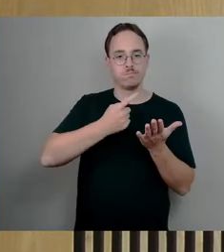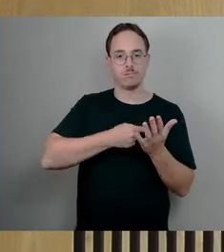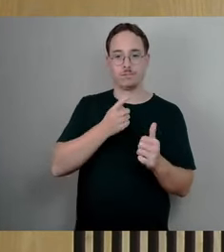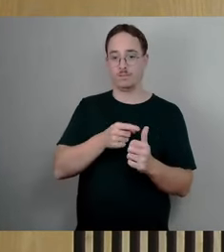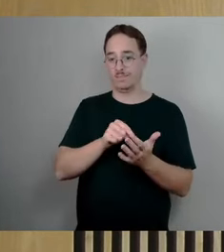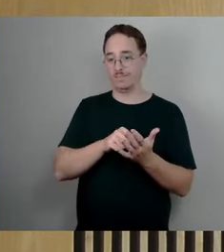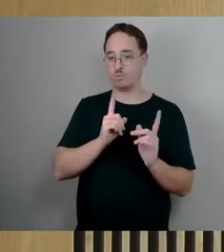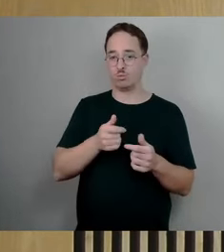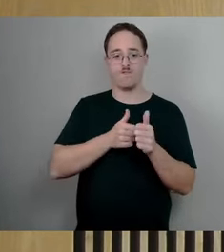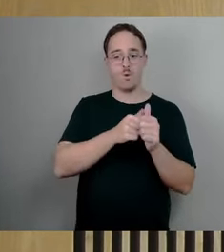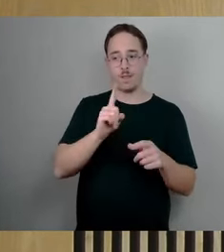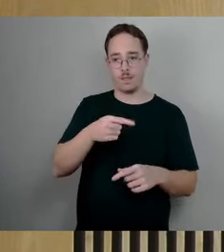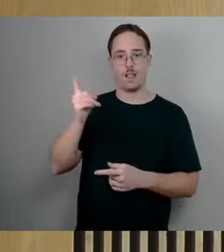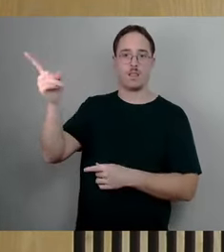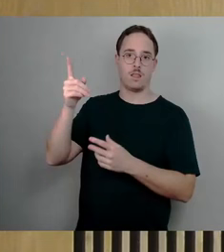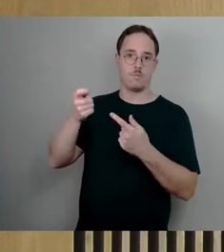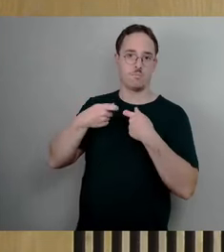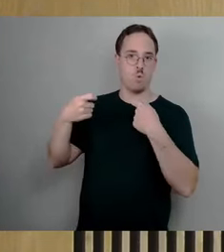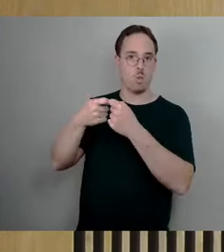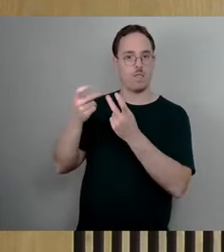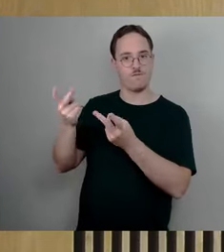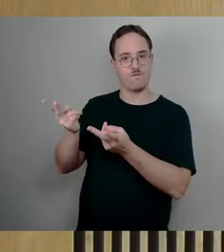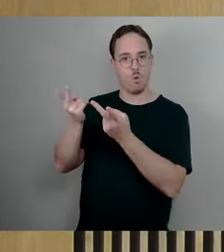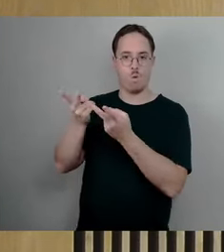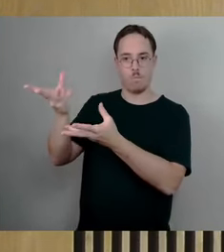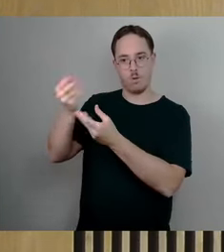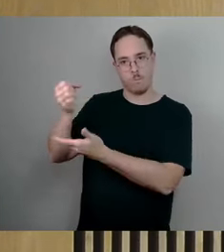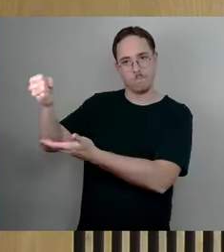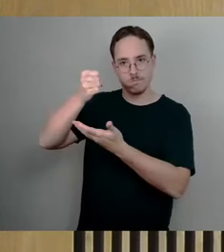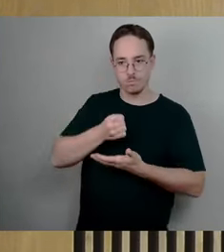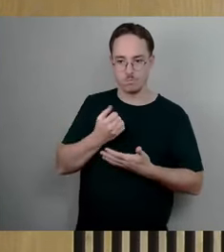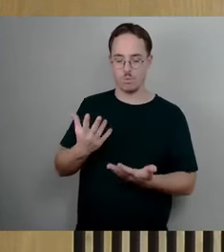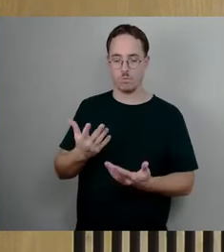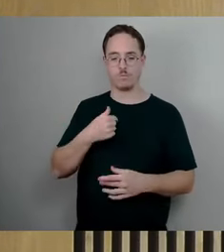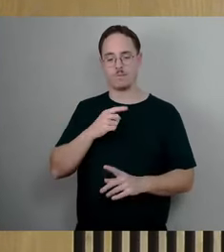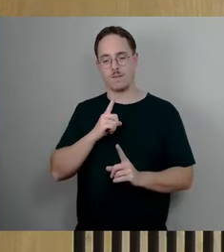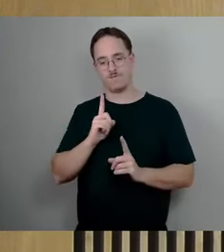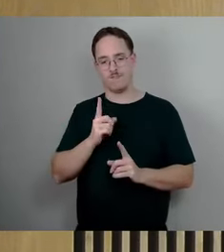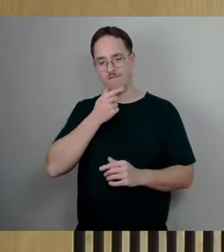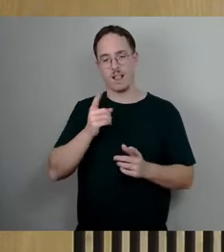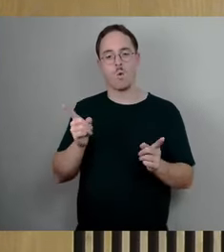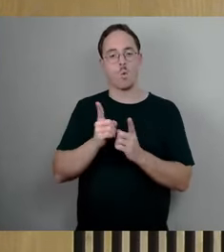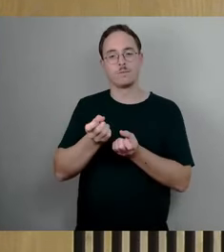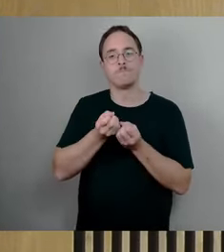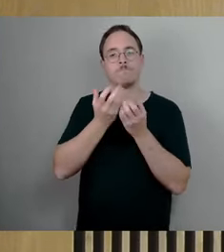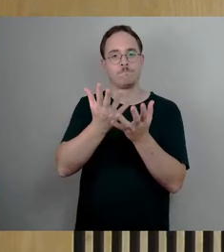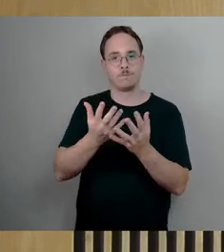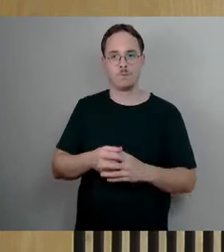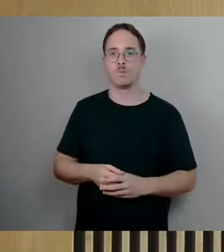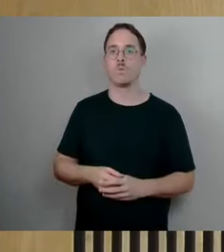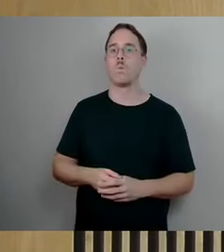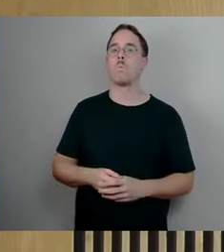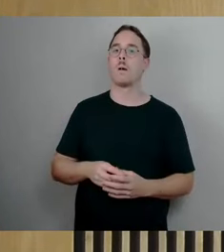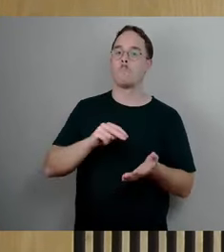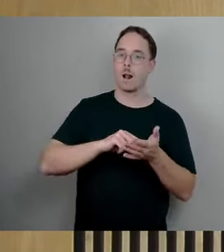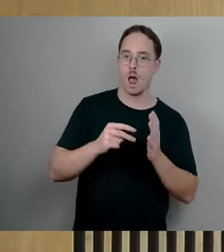weil das nie einfach so vergeben wird nach Gut Dünken, sondern da muss man schon hinreichende Projektplanungs- und Finanzierungsunterlagen